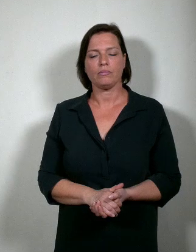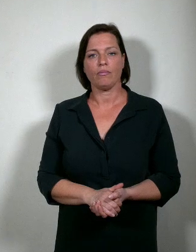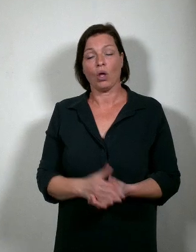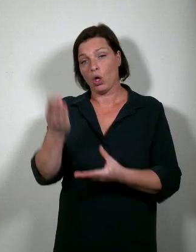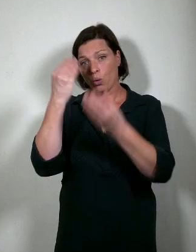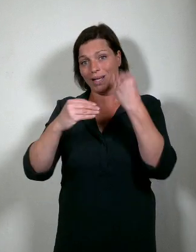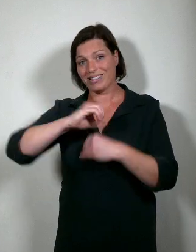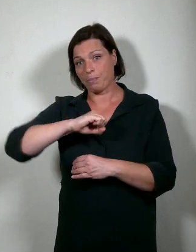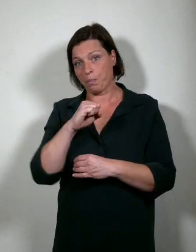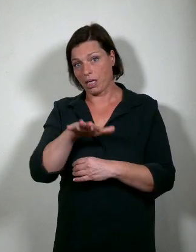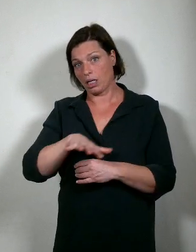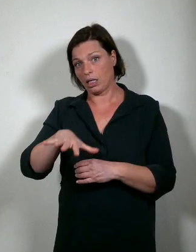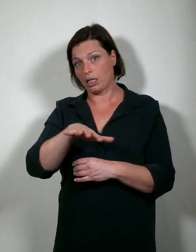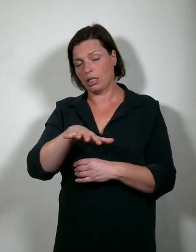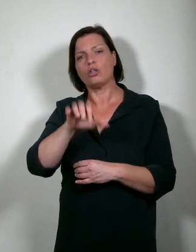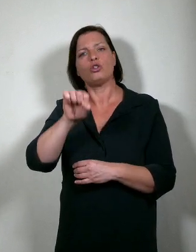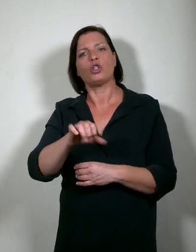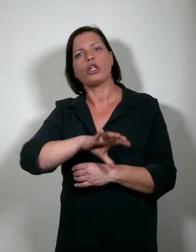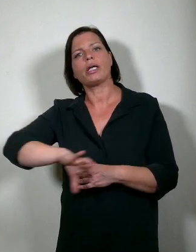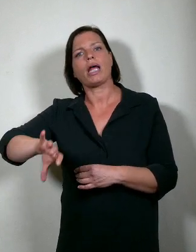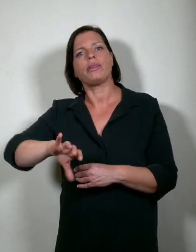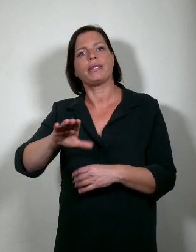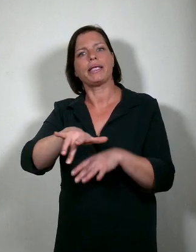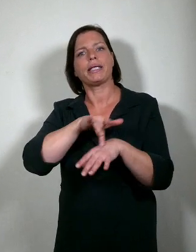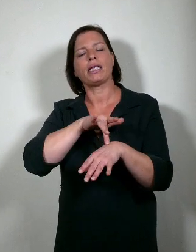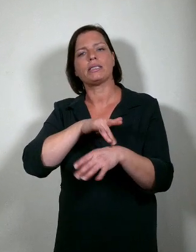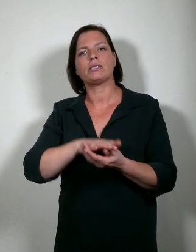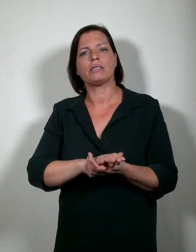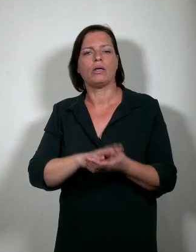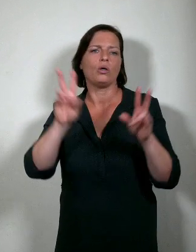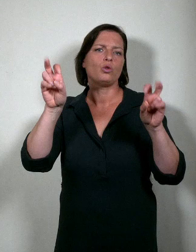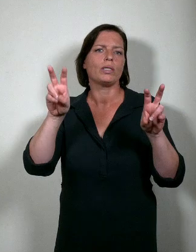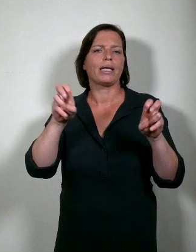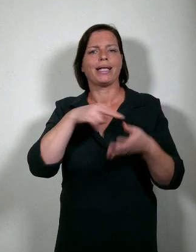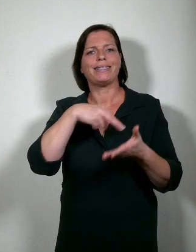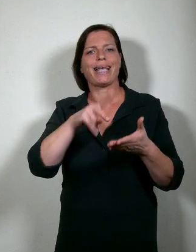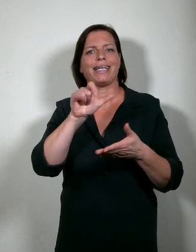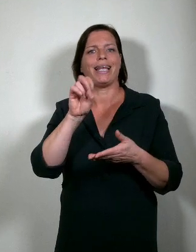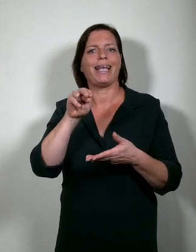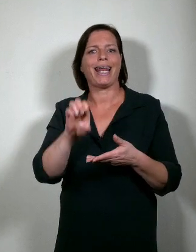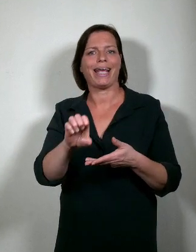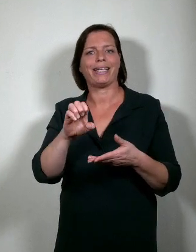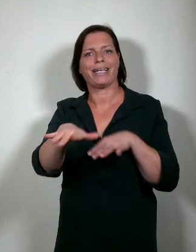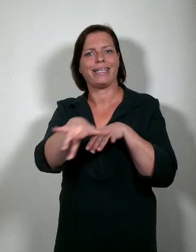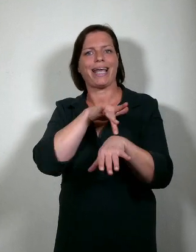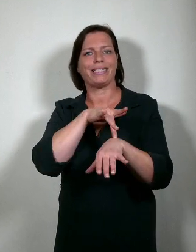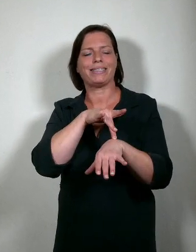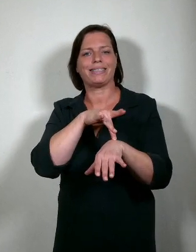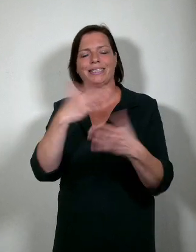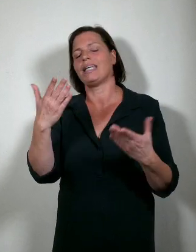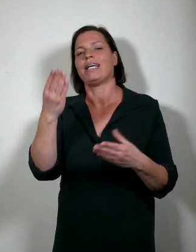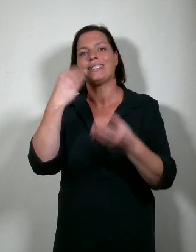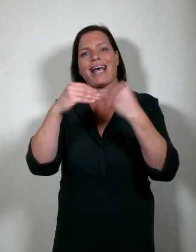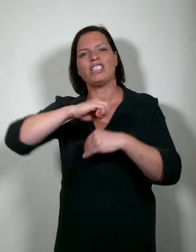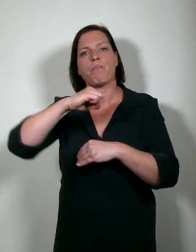wetenschapspark, in de zuidrand van Gent dus, het zogenaamde Tech Lane Gent Science Park, zullen we